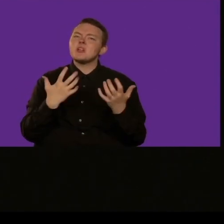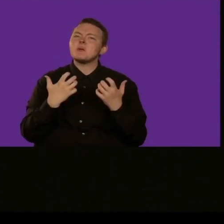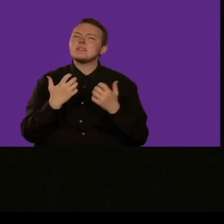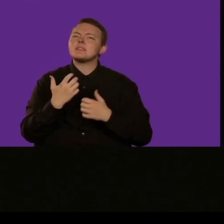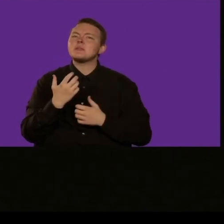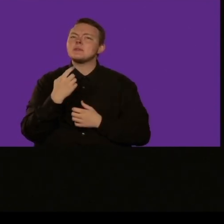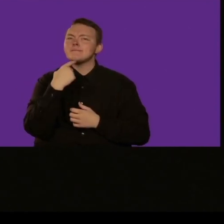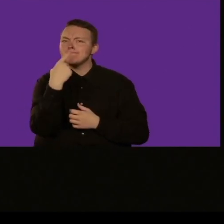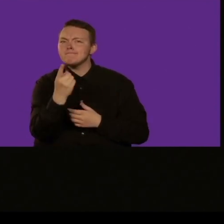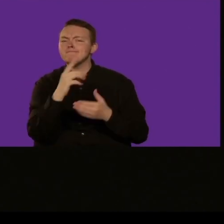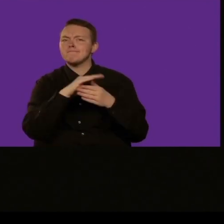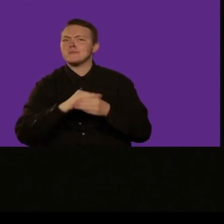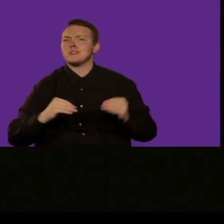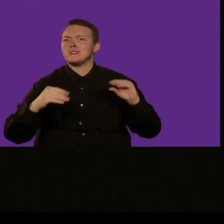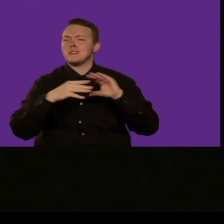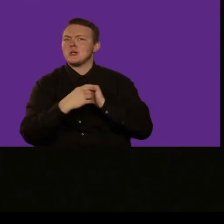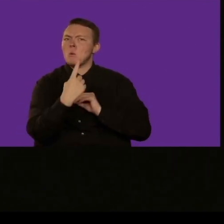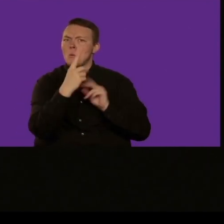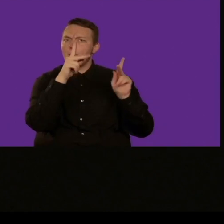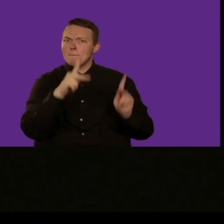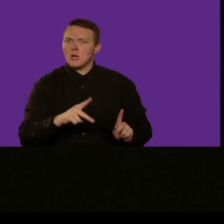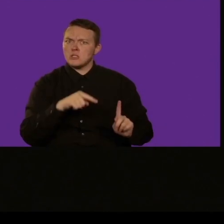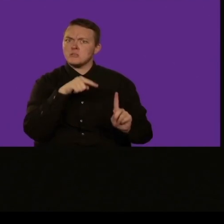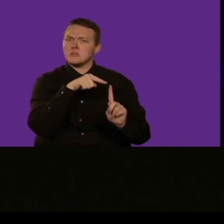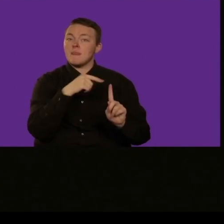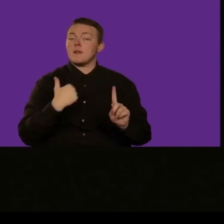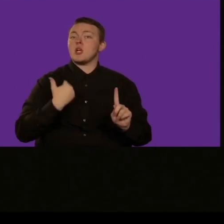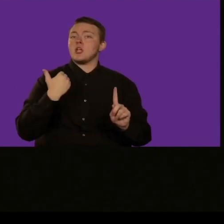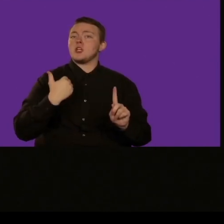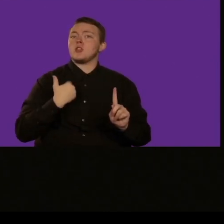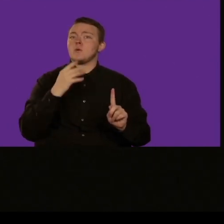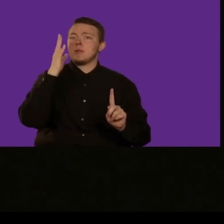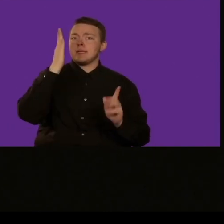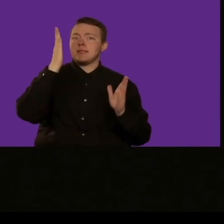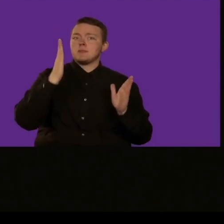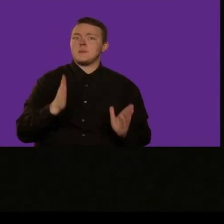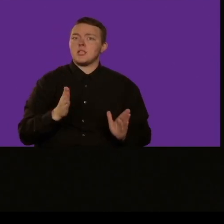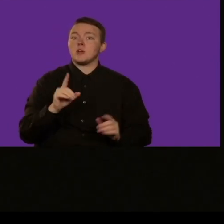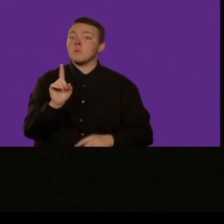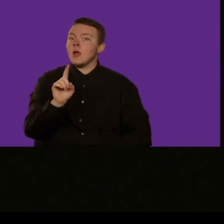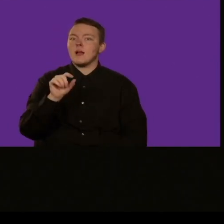l'apprendimento molte volte nelle sale deve essere qualcosa di serio.